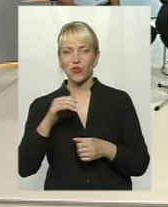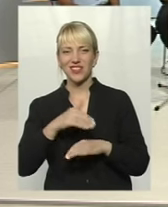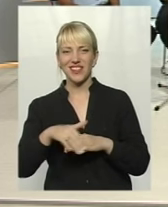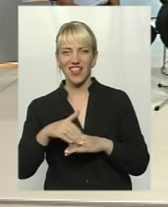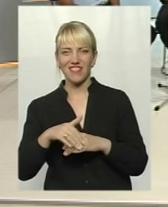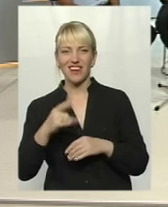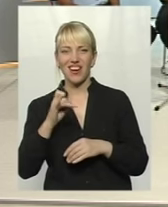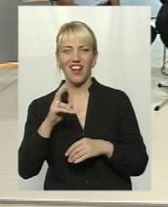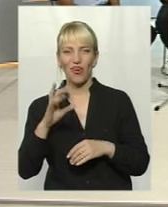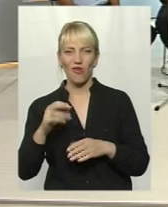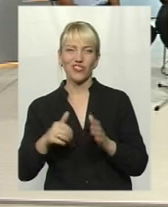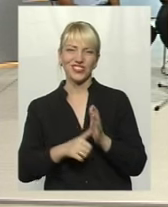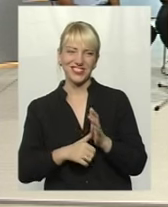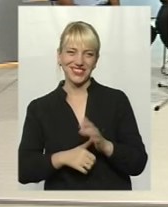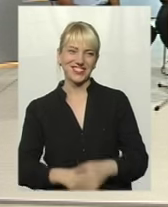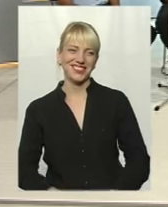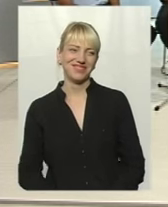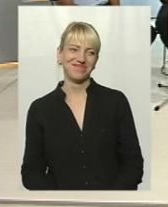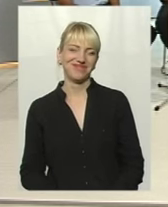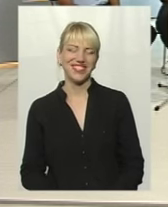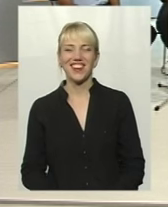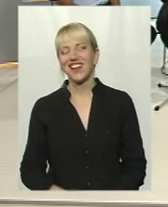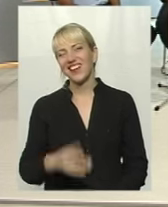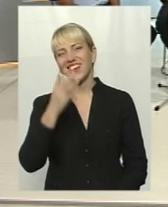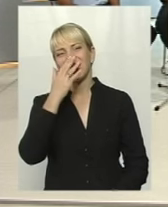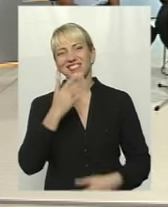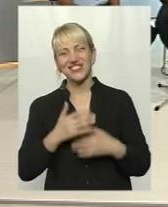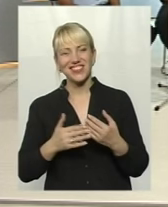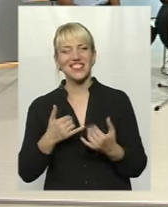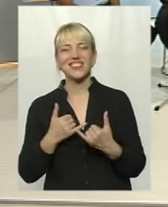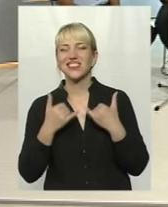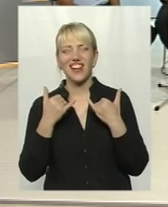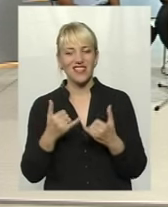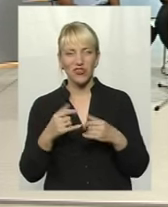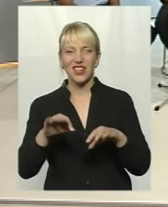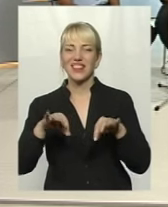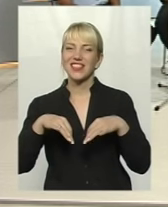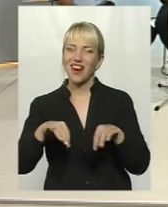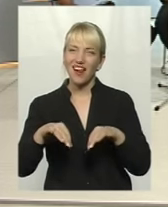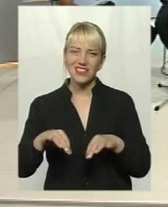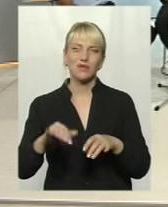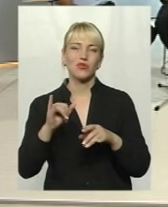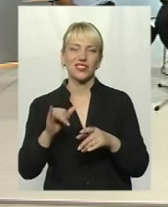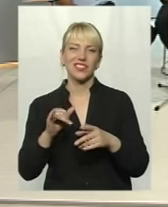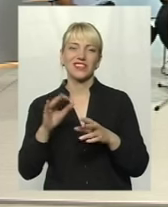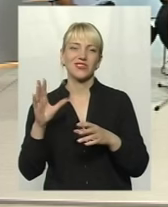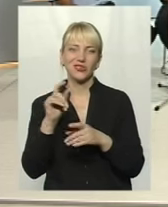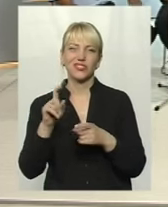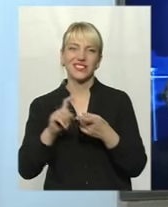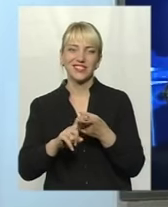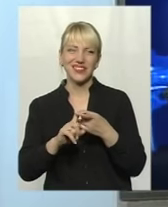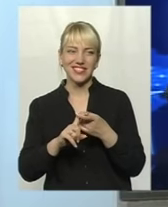одна в вашому житті. Шановний глядачо, питання транспорту і, власне, безпосередньо в зв'язку